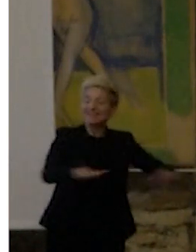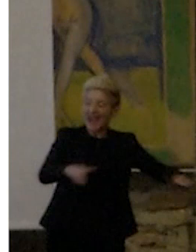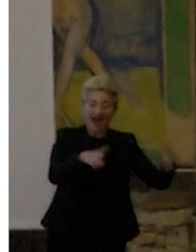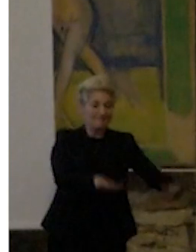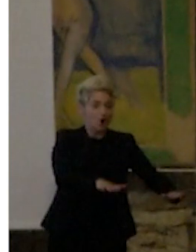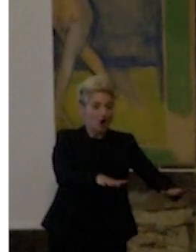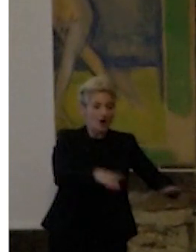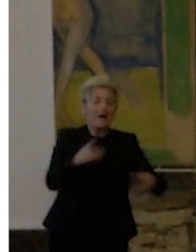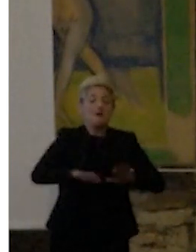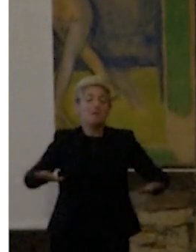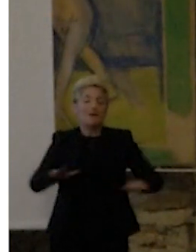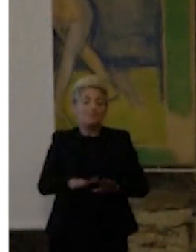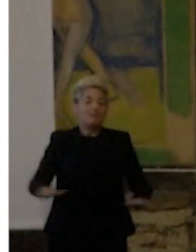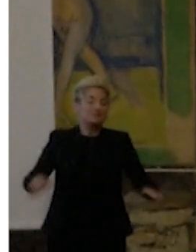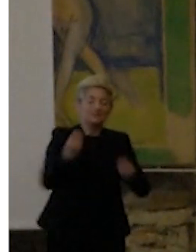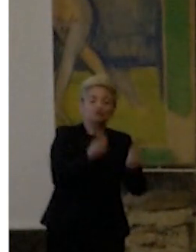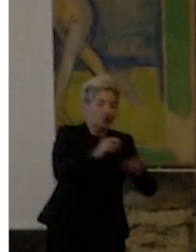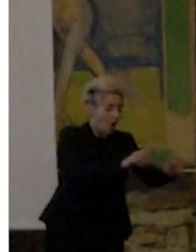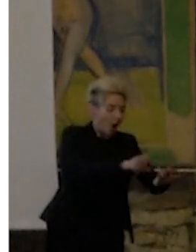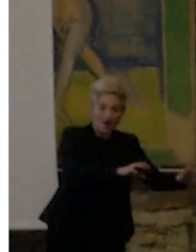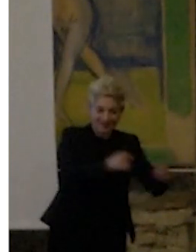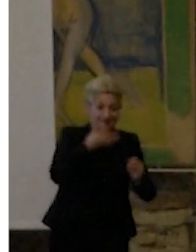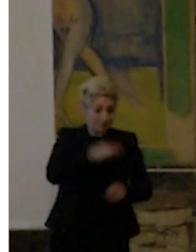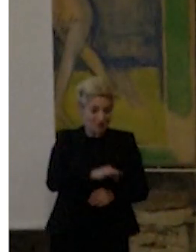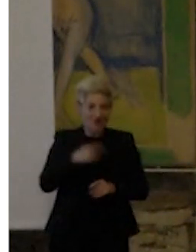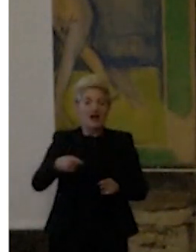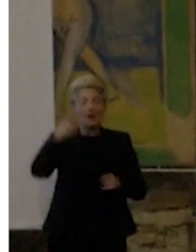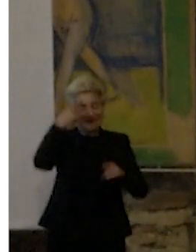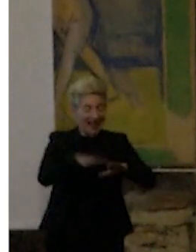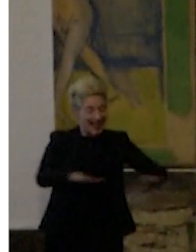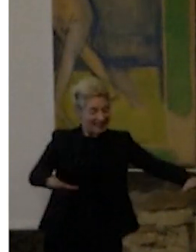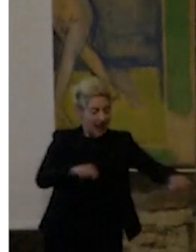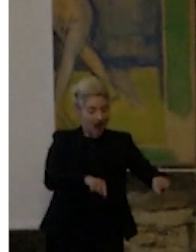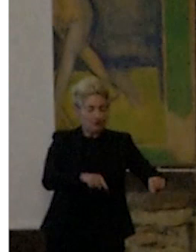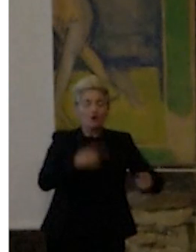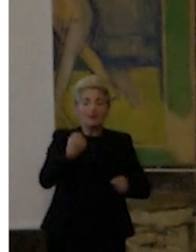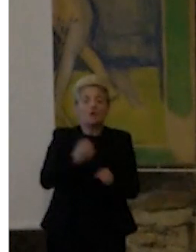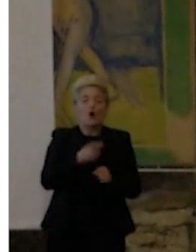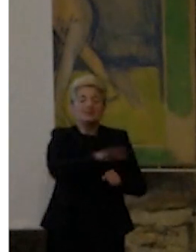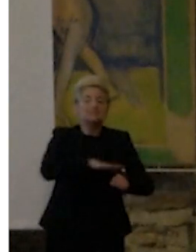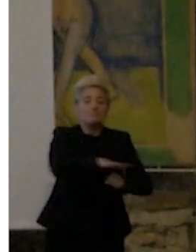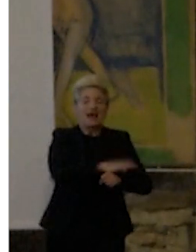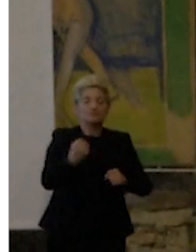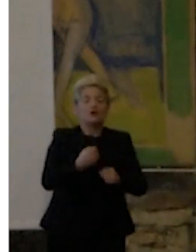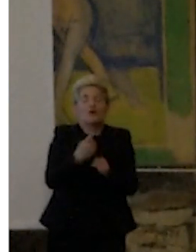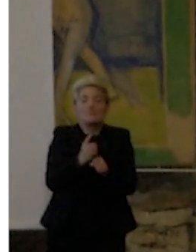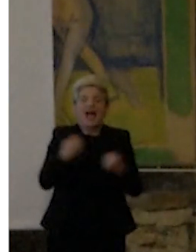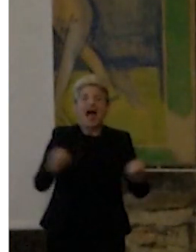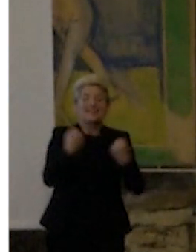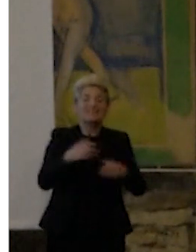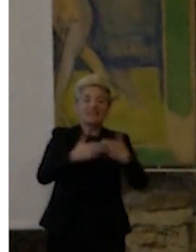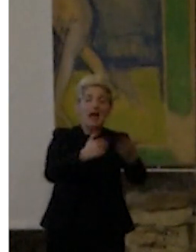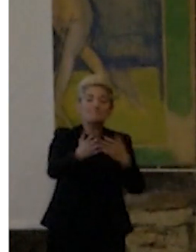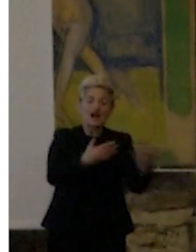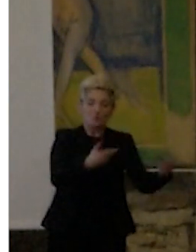il tavolo è l'ambiente di pensiero e di lavoro di chi svolge attività con le mani e di pensiero nella relazione con gli altri.